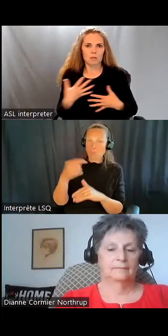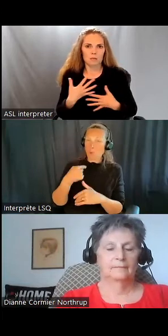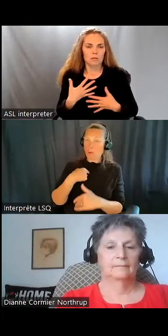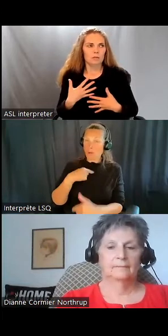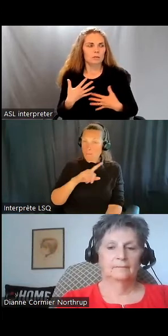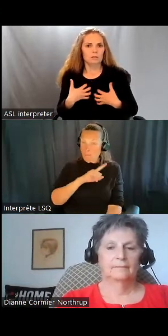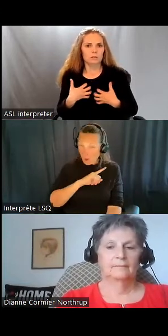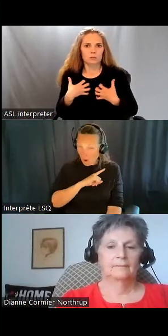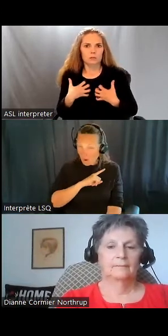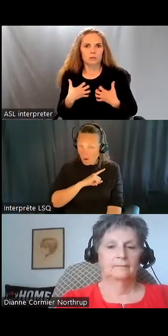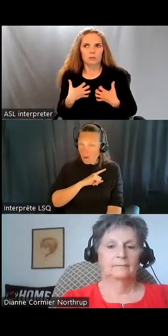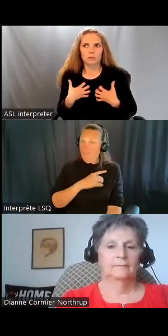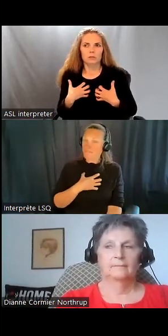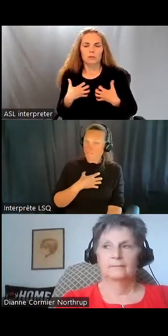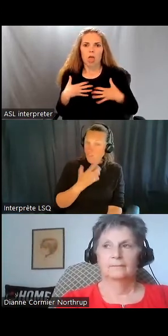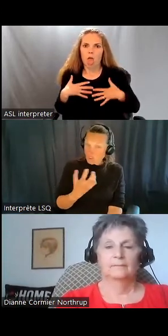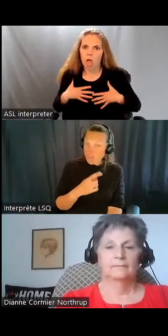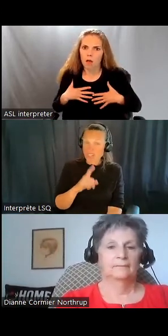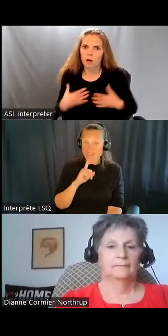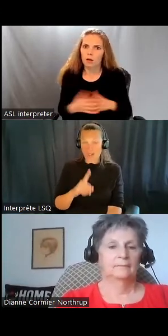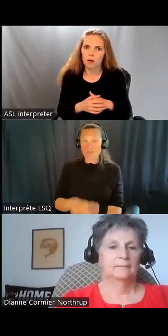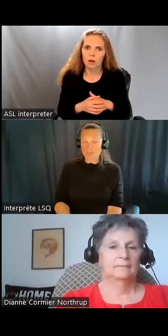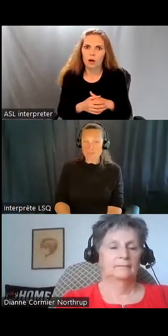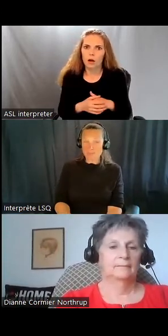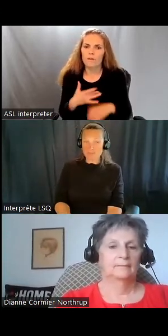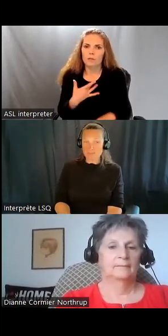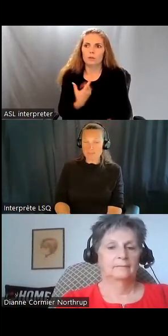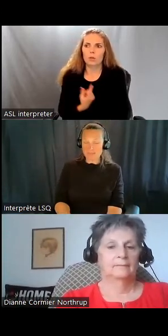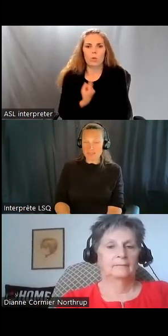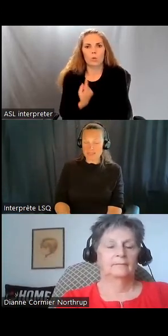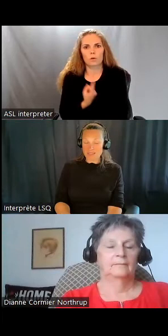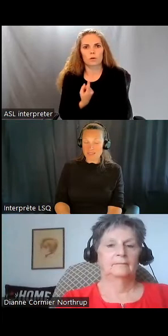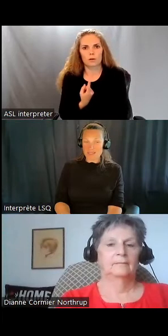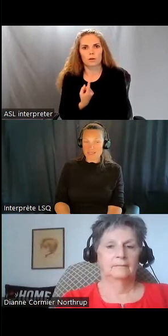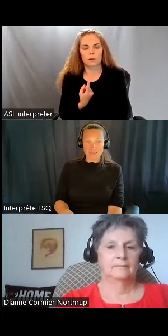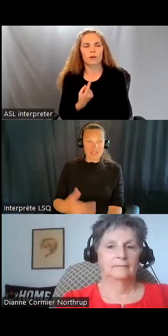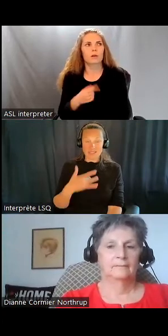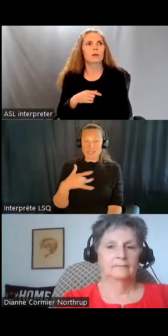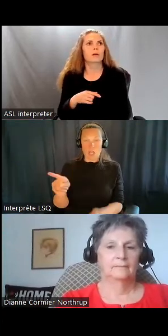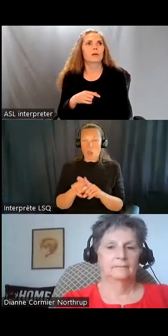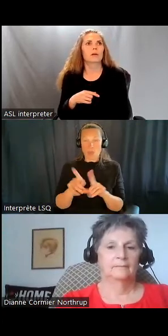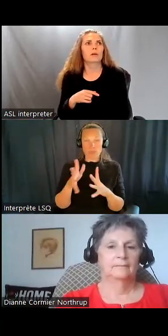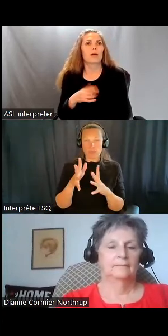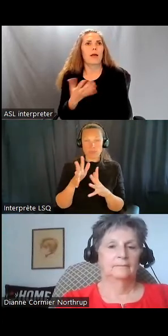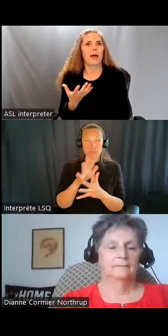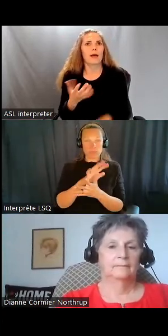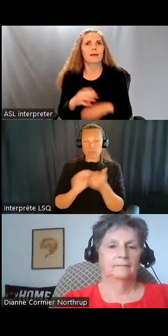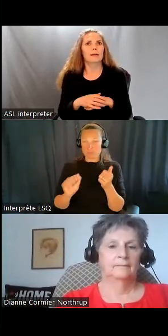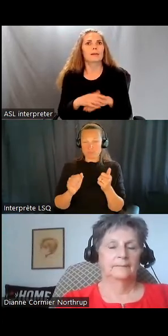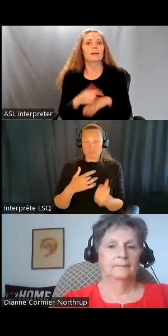'était dévastateur. Je me sentais vraiment seul.